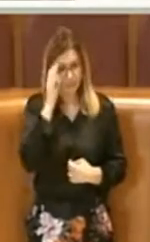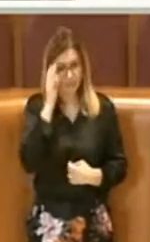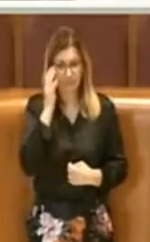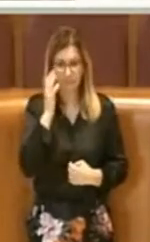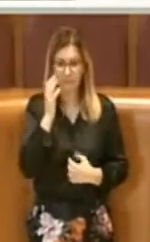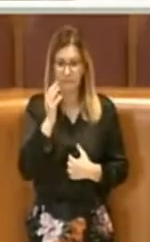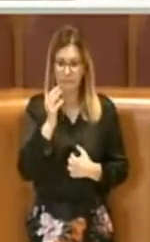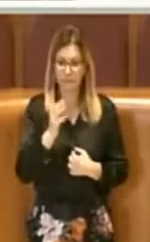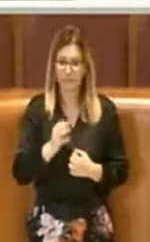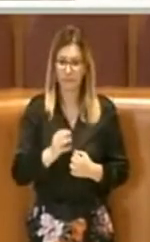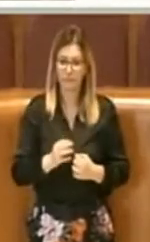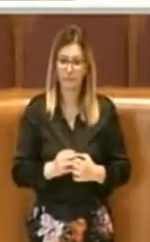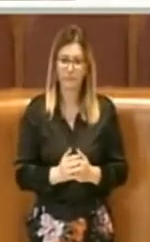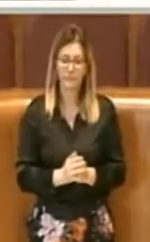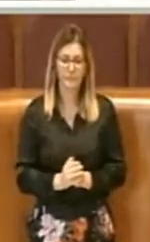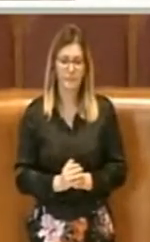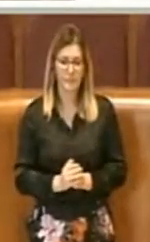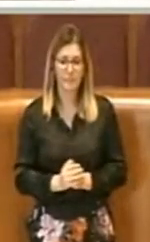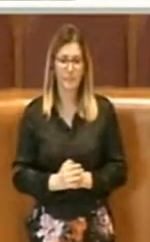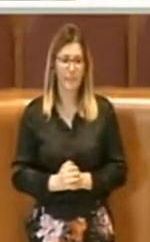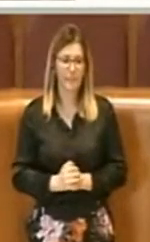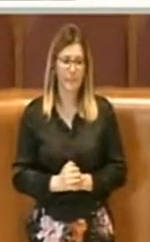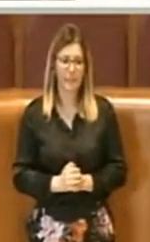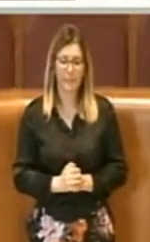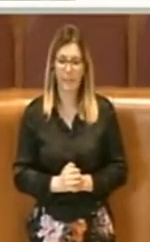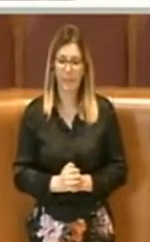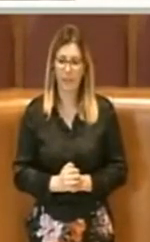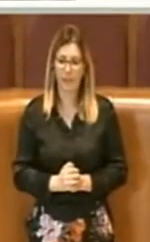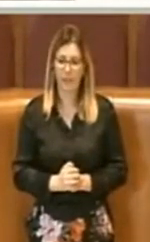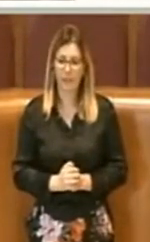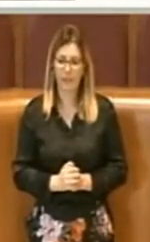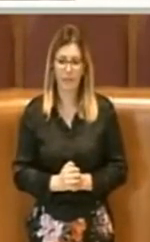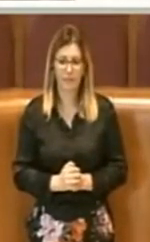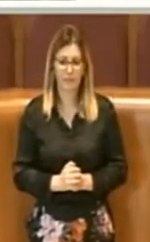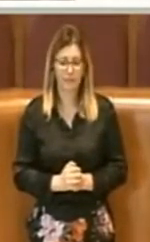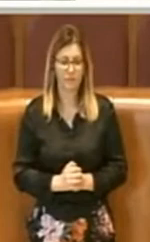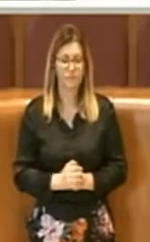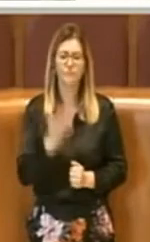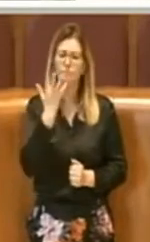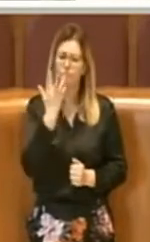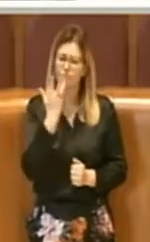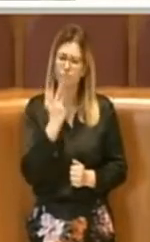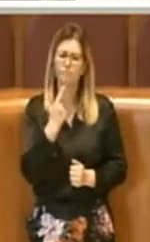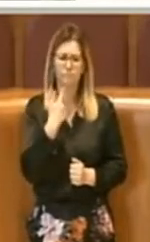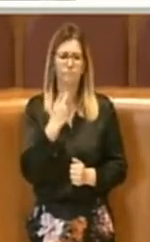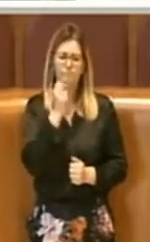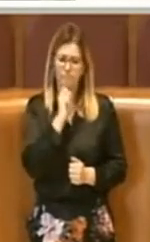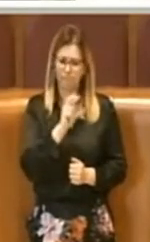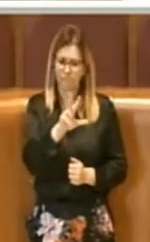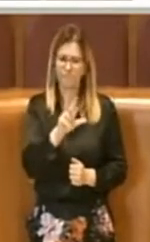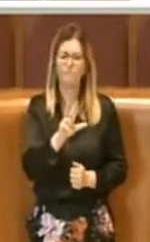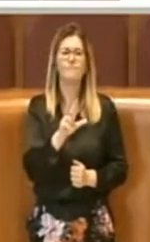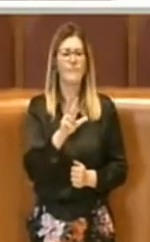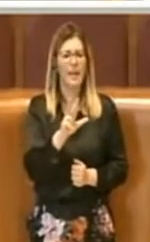volevo sottolineare e ringraziare